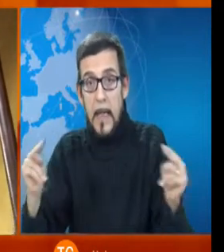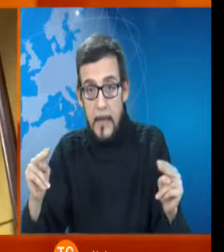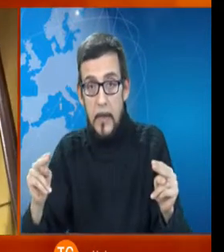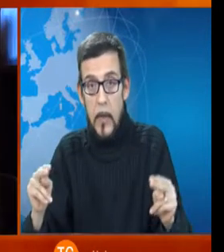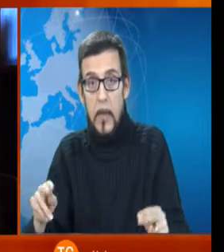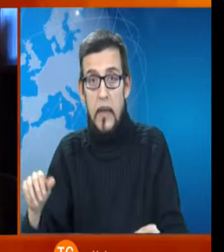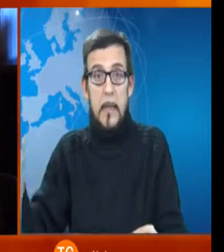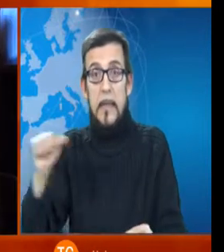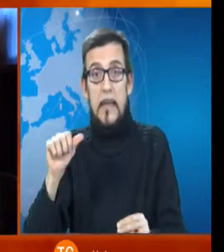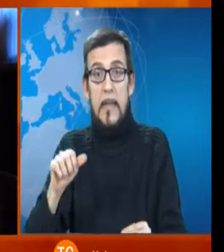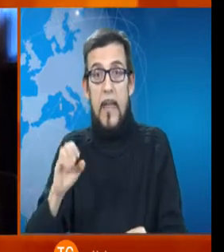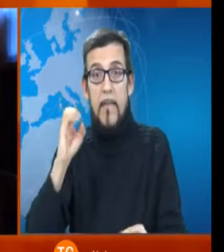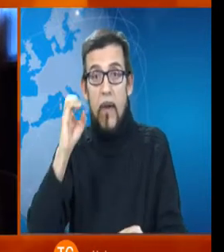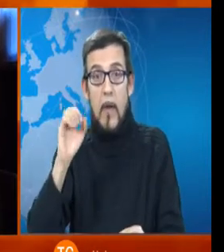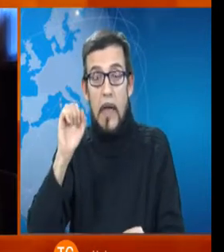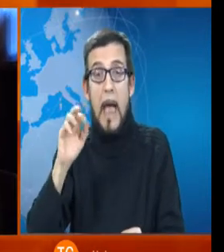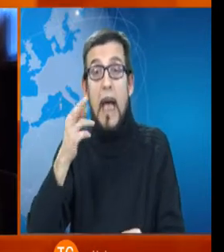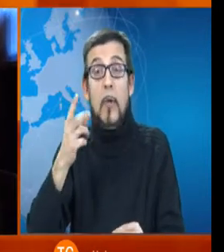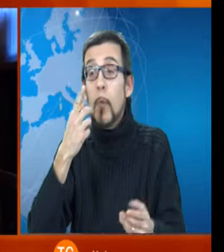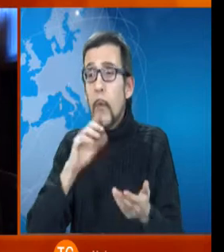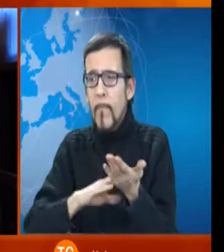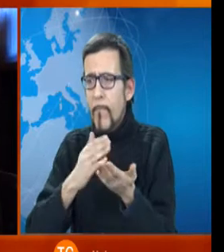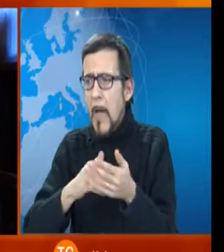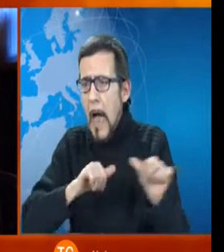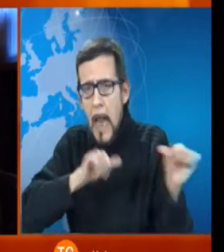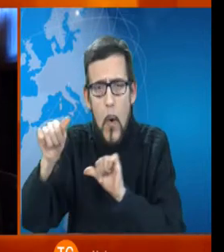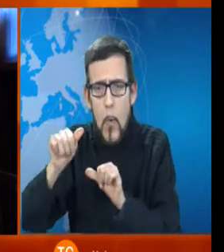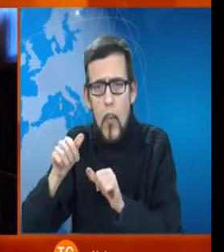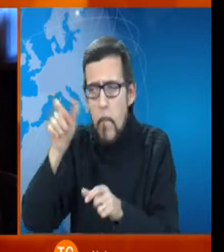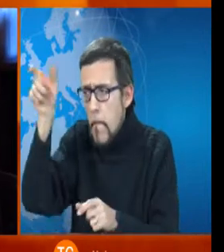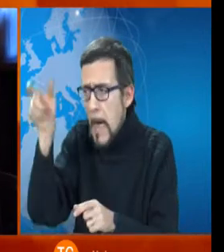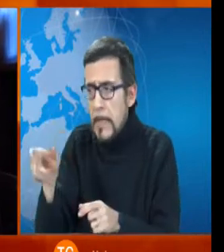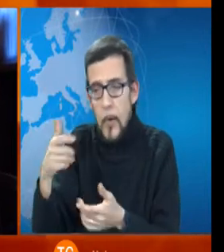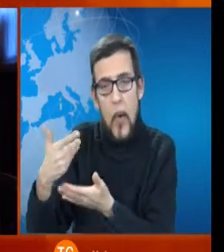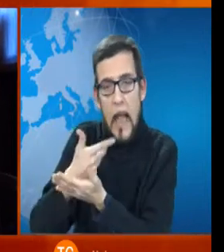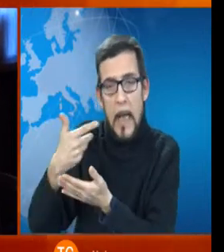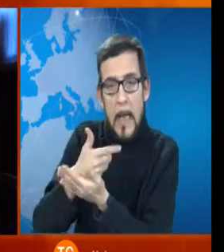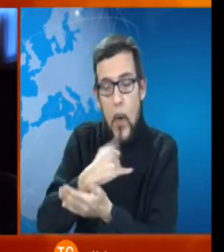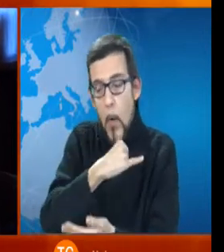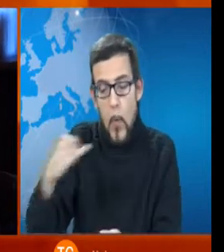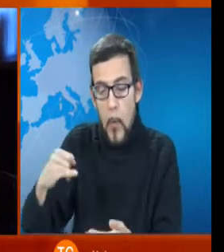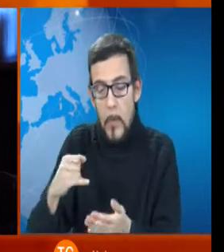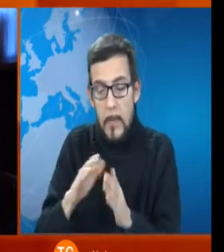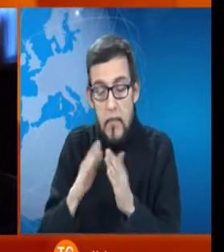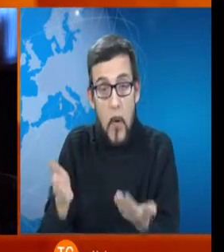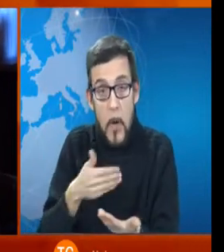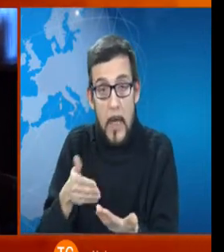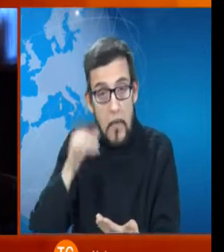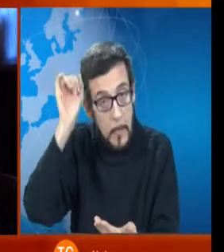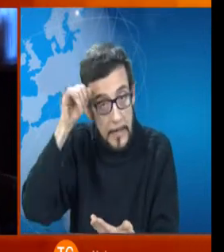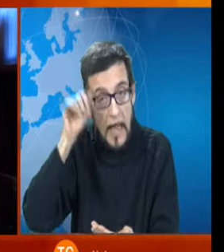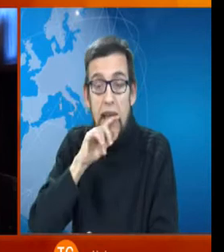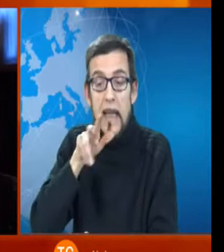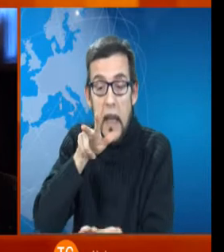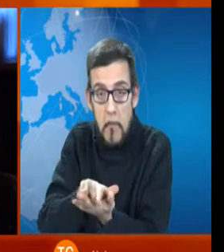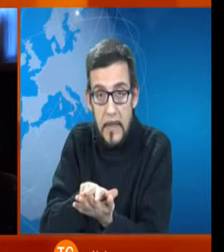Cardu è solo uno dei personaggi raccontati nel tuo ultimo libro Sardegna misteriosa ed esoterica